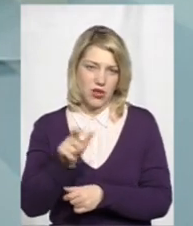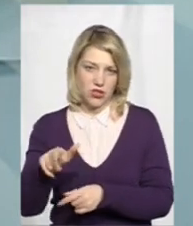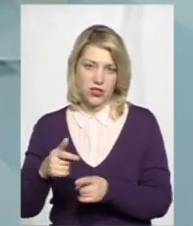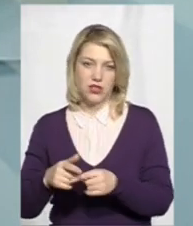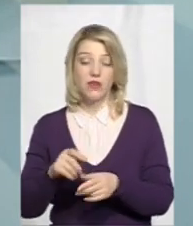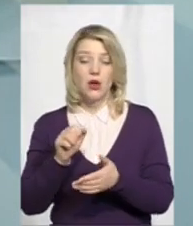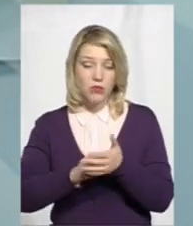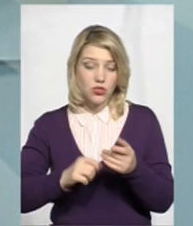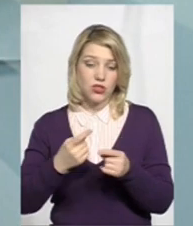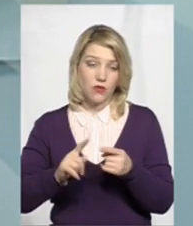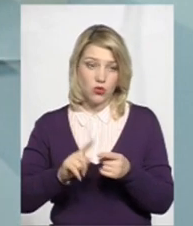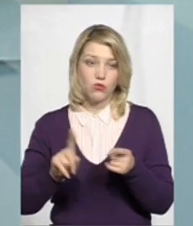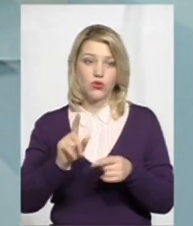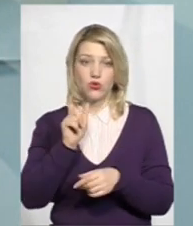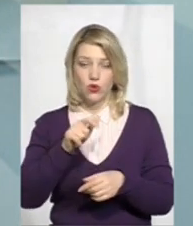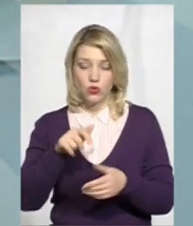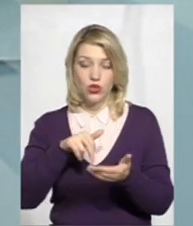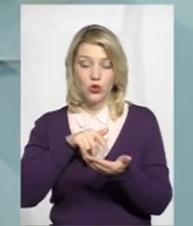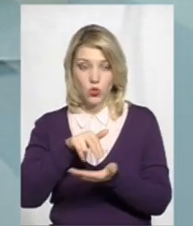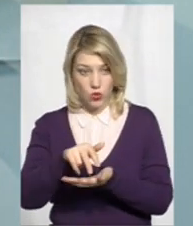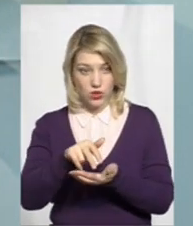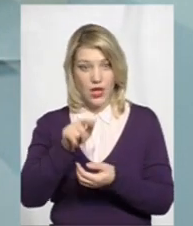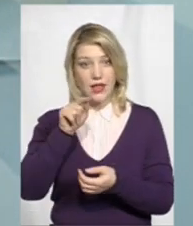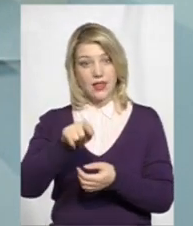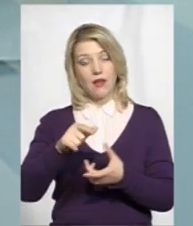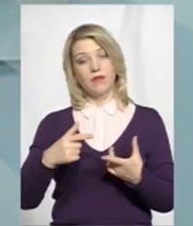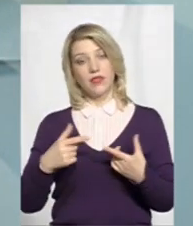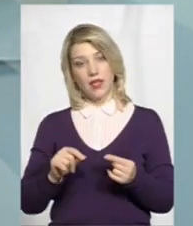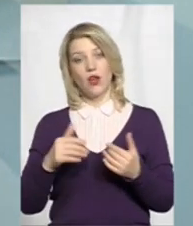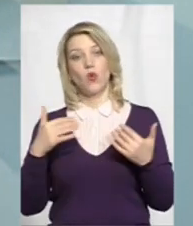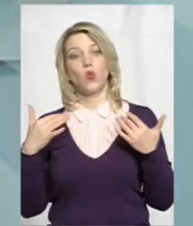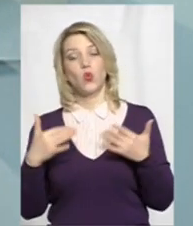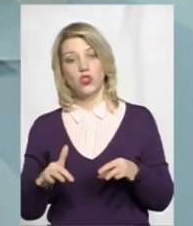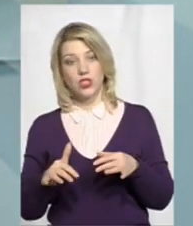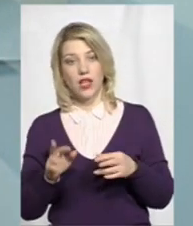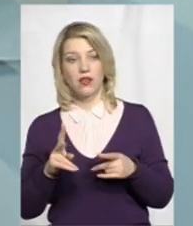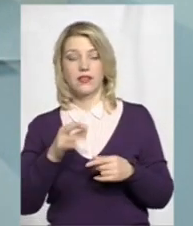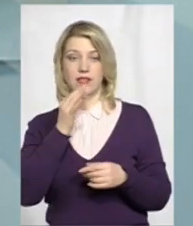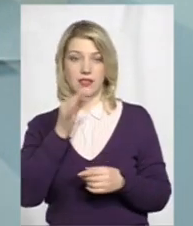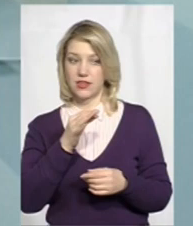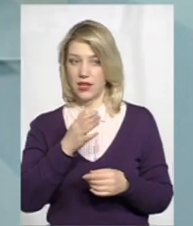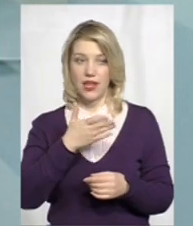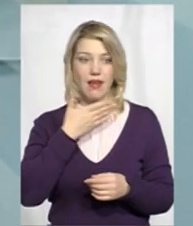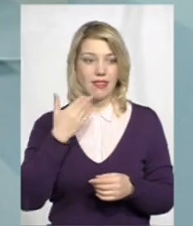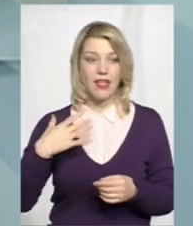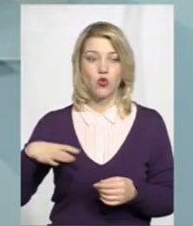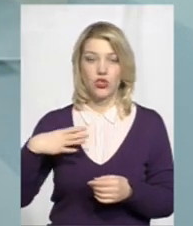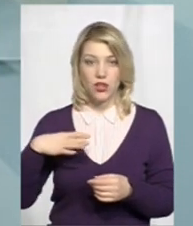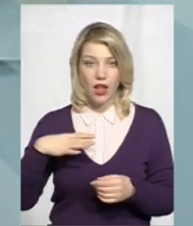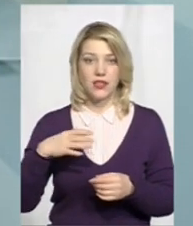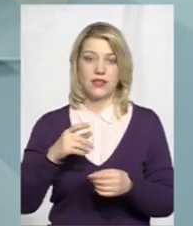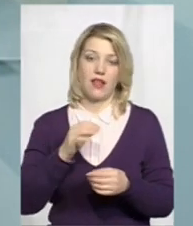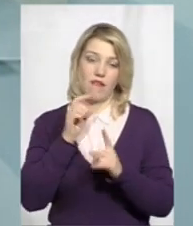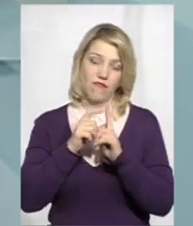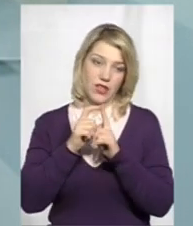що люди йдуть там, де вони вже, як би сказати, не дочекалися відповіді,